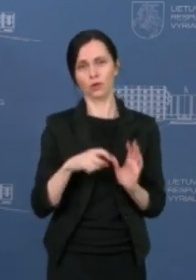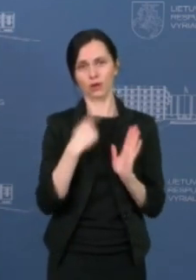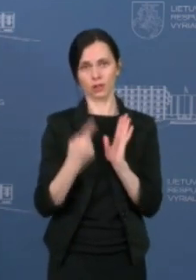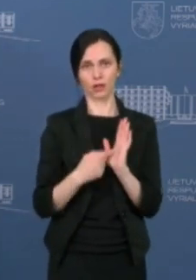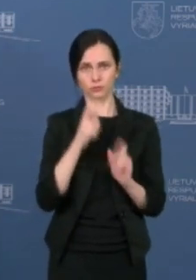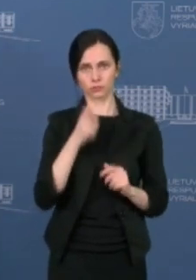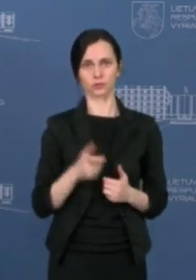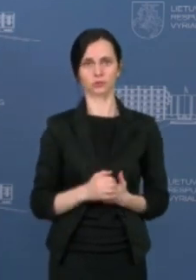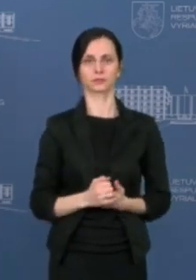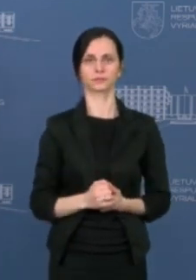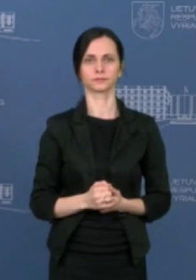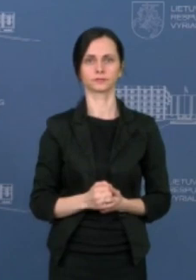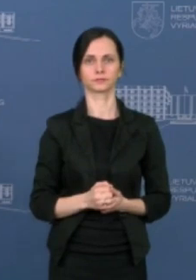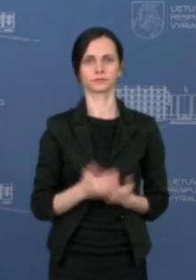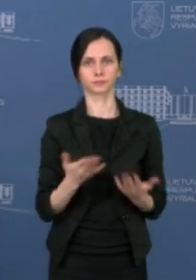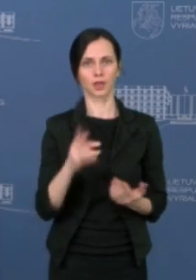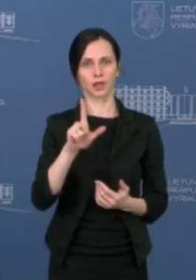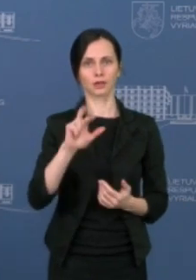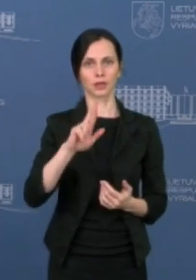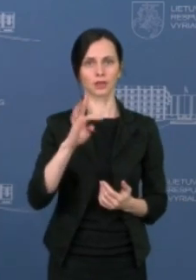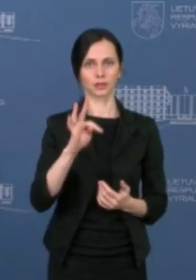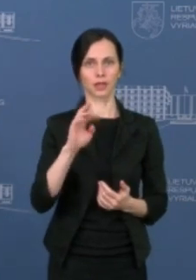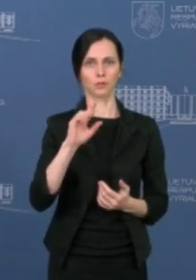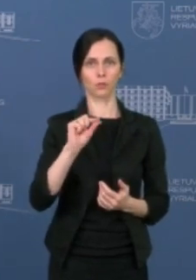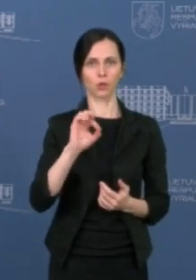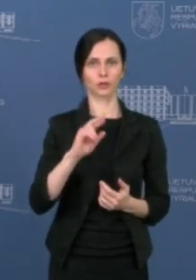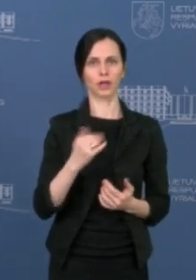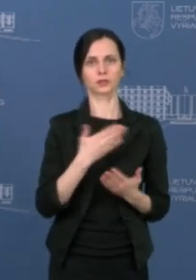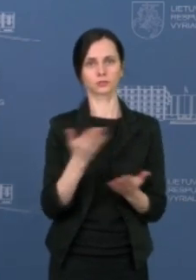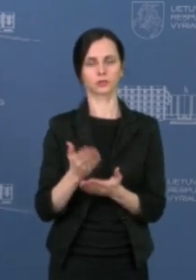Kviečiame užduoti klausimus LRT.LT portalas Vaidą.